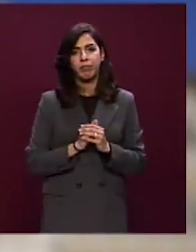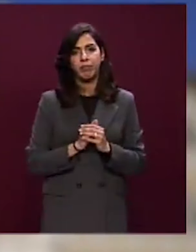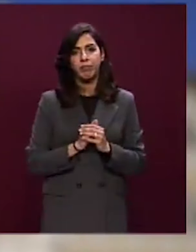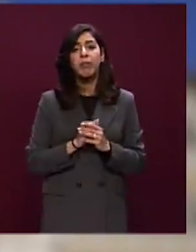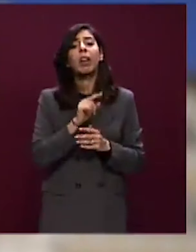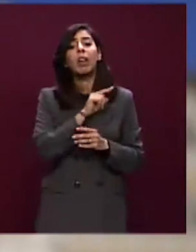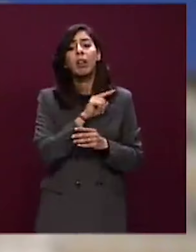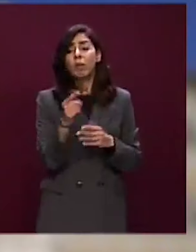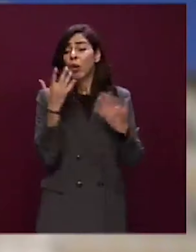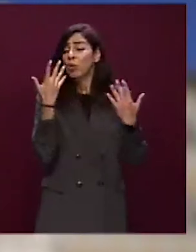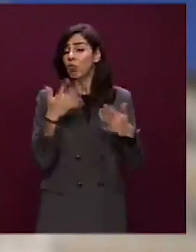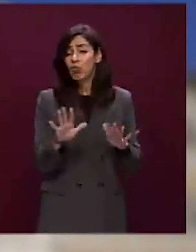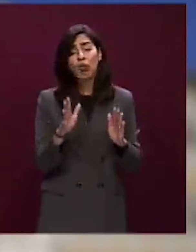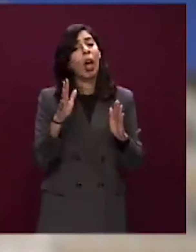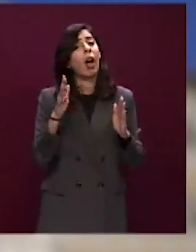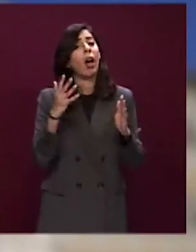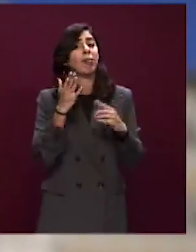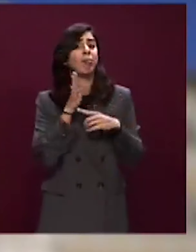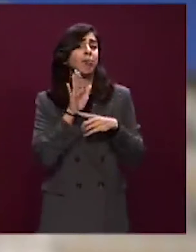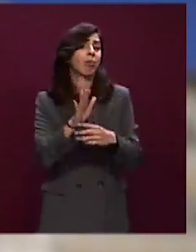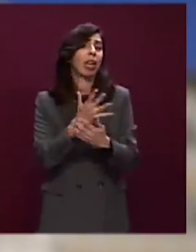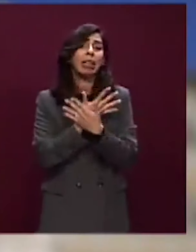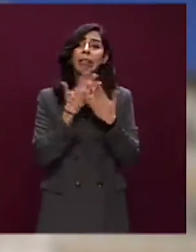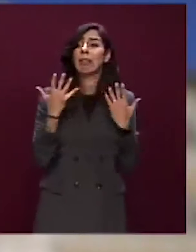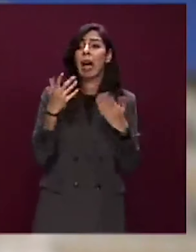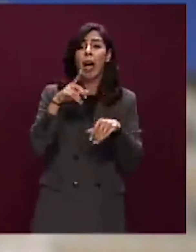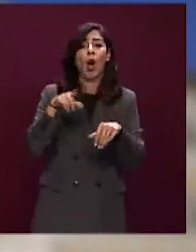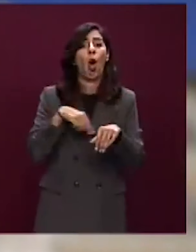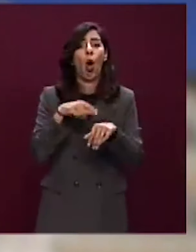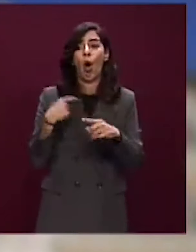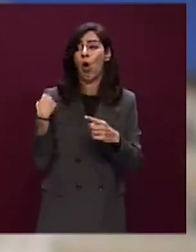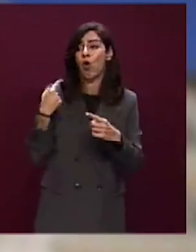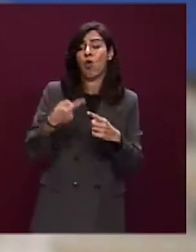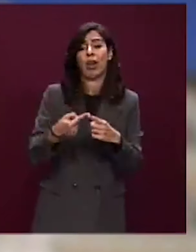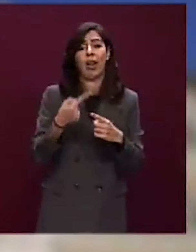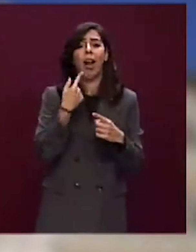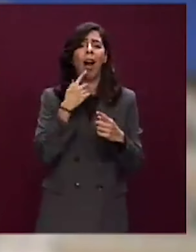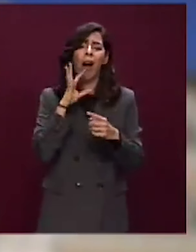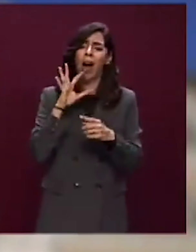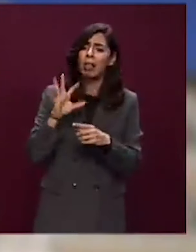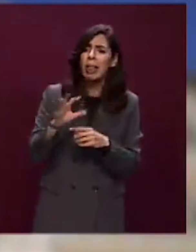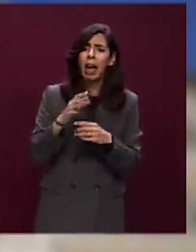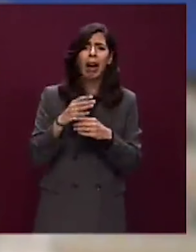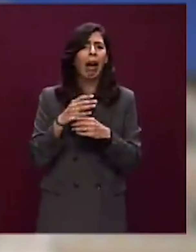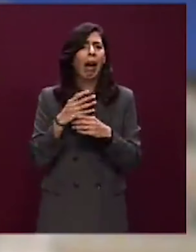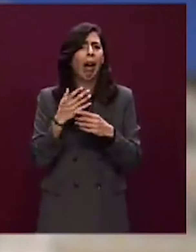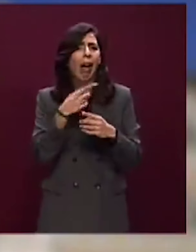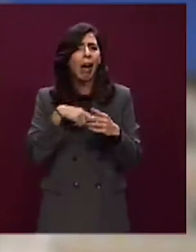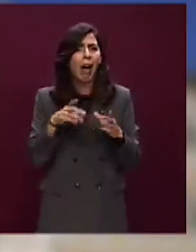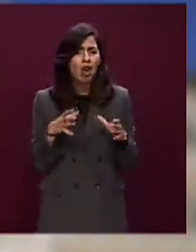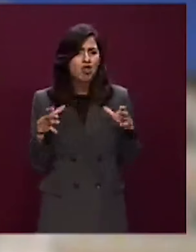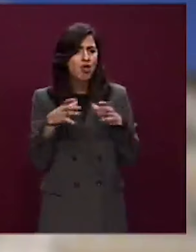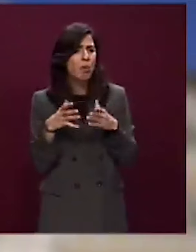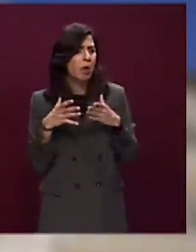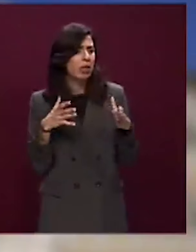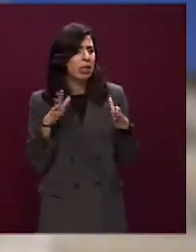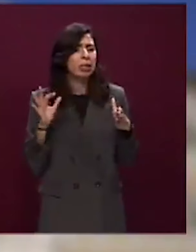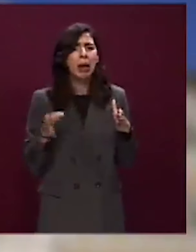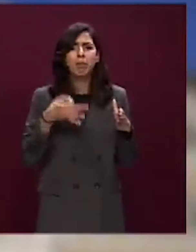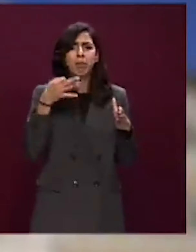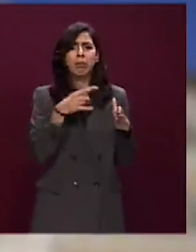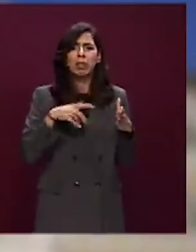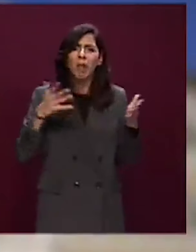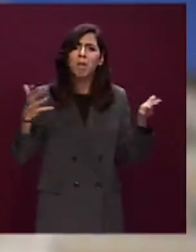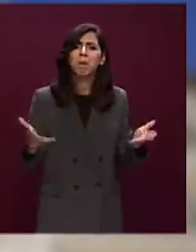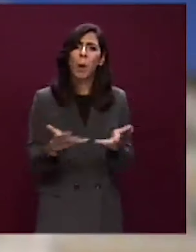'avete messo nero su bianco in queste ore, attaccando la sinistra come se fosse quella che fomenta. Ma fomenta